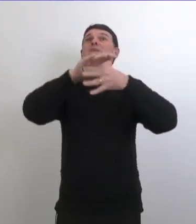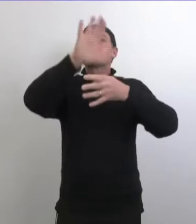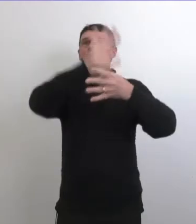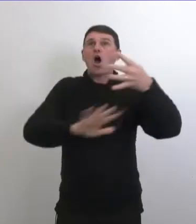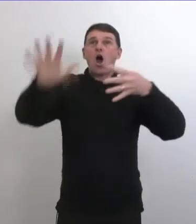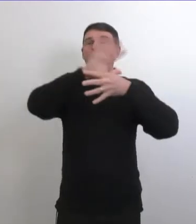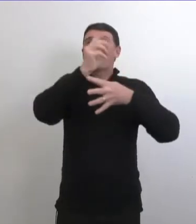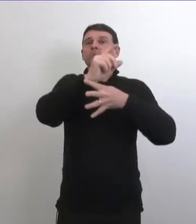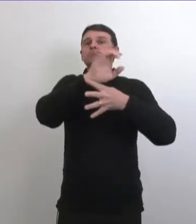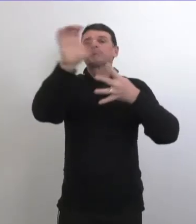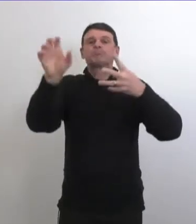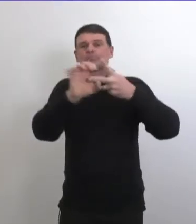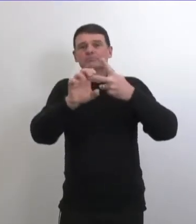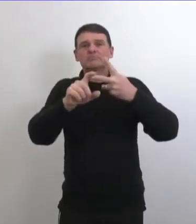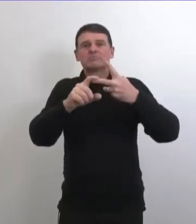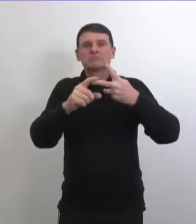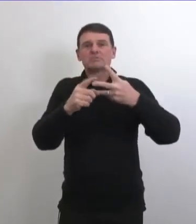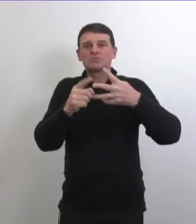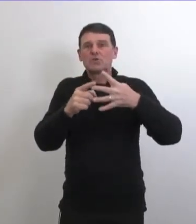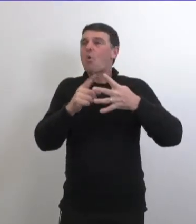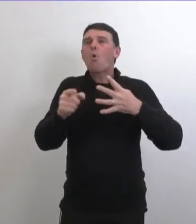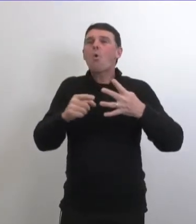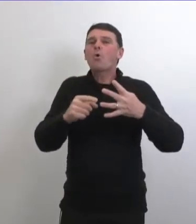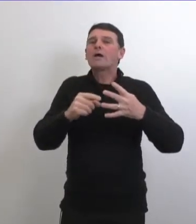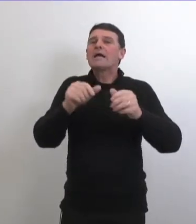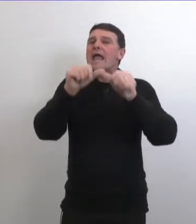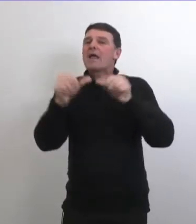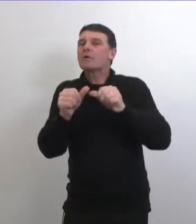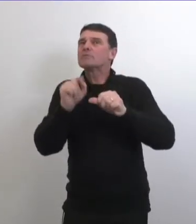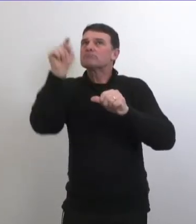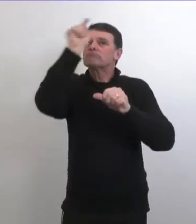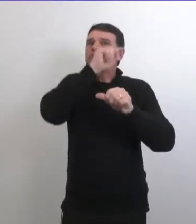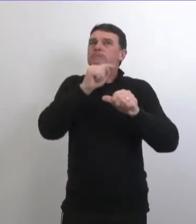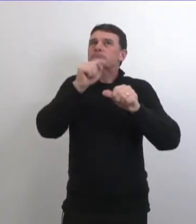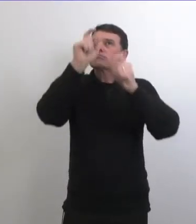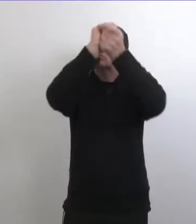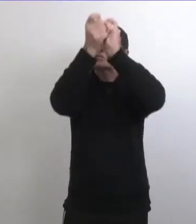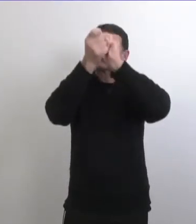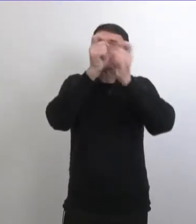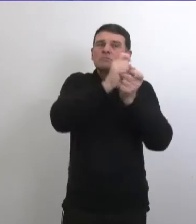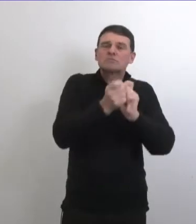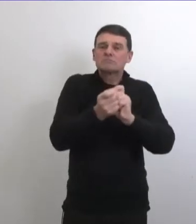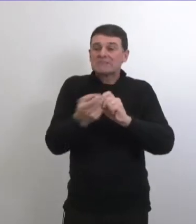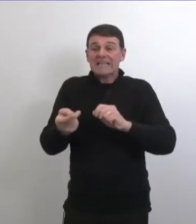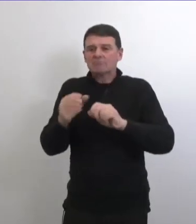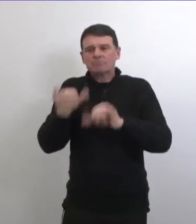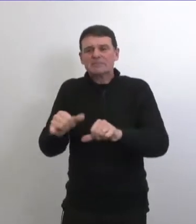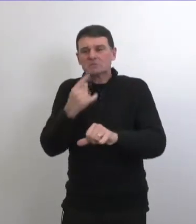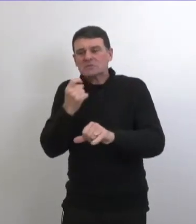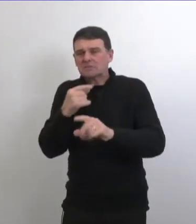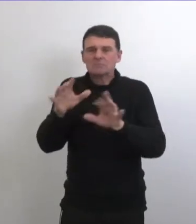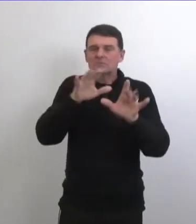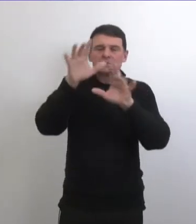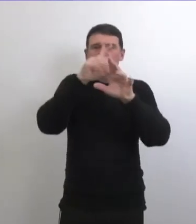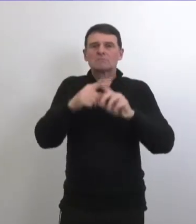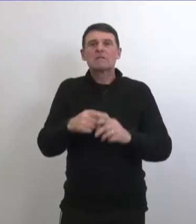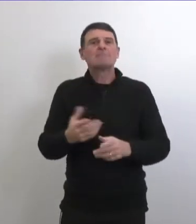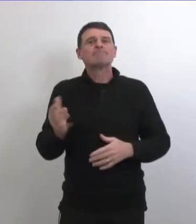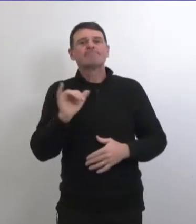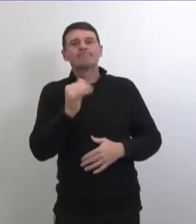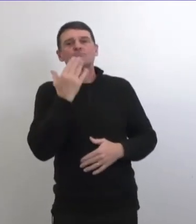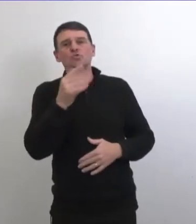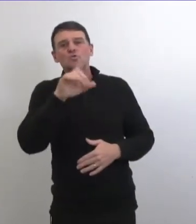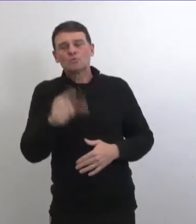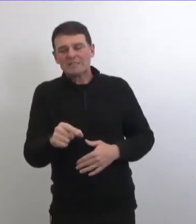quand on va commencer à assouplir les restrictions vous pensez que ça va être à l'ensemble de la province où ça va être région par région bon très bonne